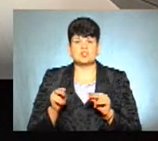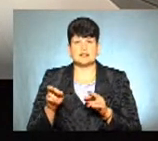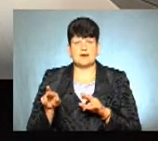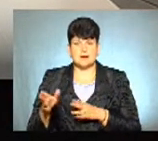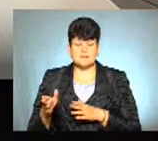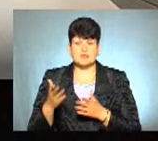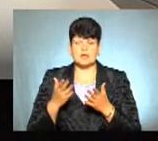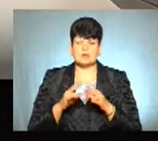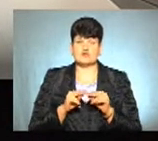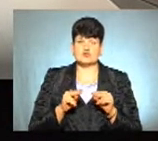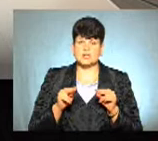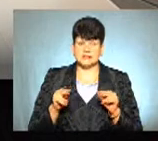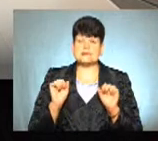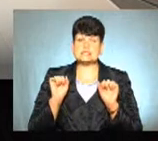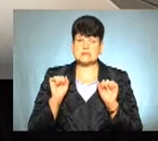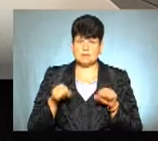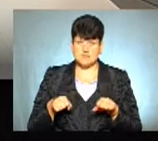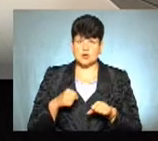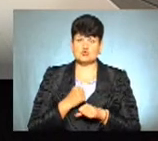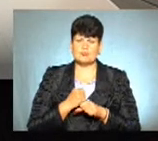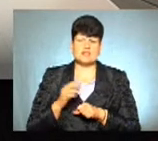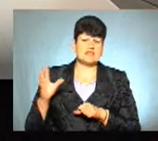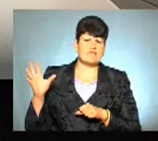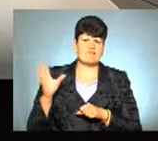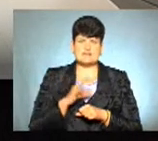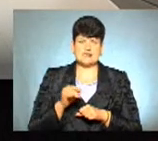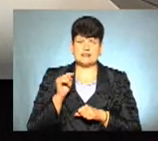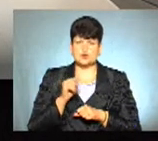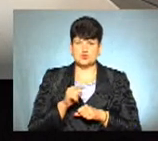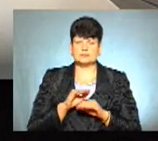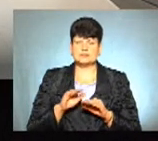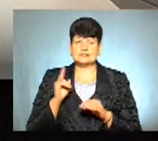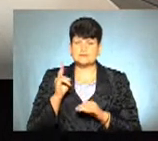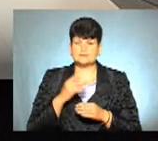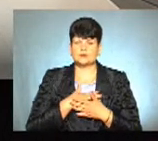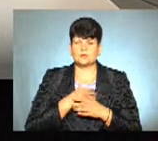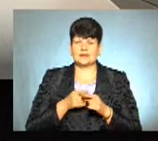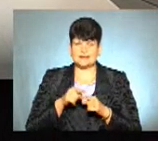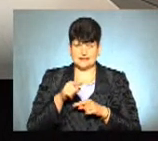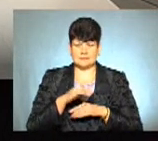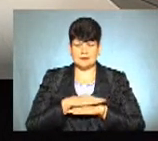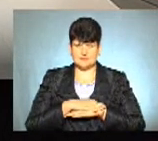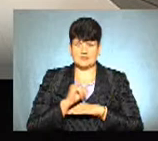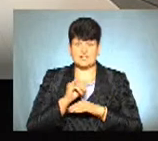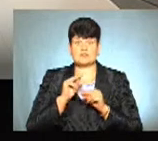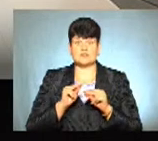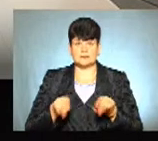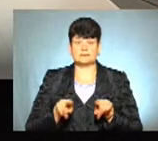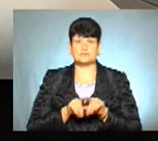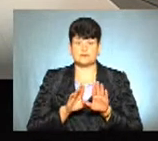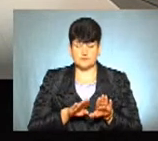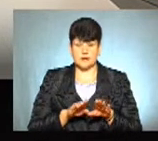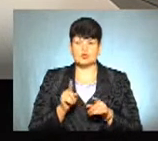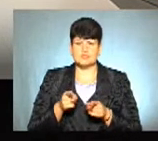Якщо вчитель зуміє зробити все для того, щоб учень полюбив цей предмет, а власне і самого вчителя, тоді ми